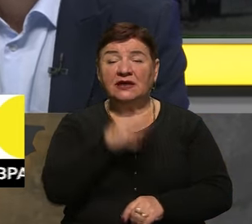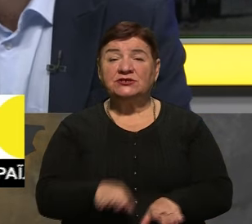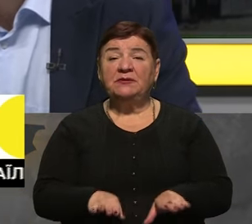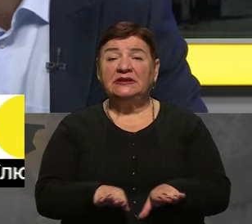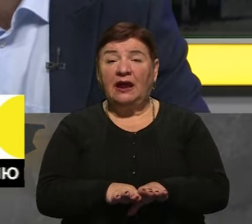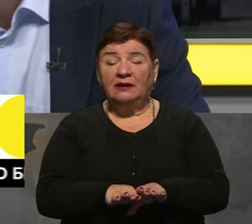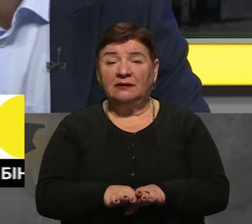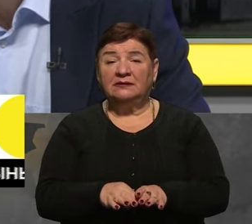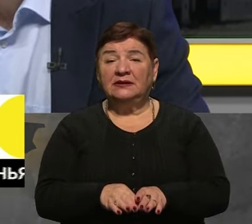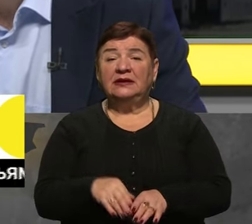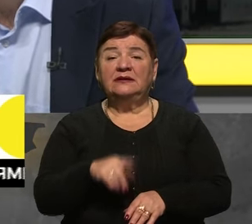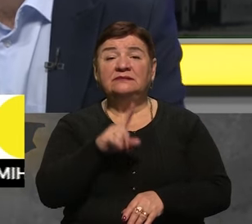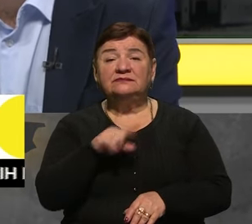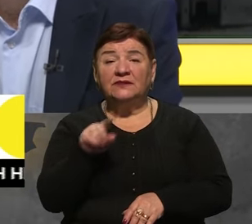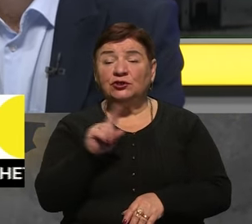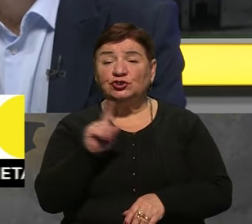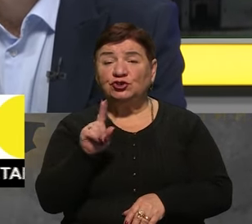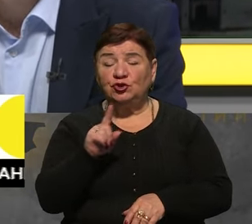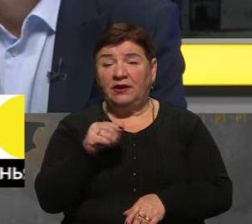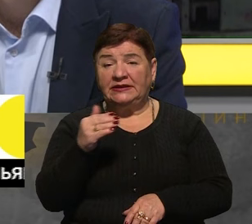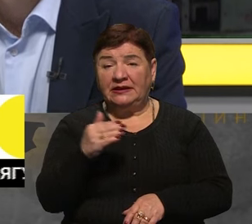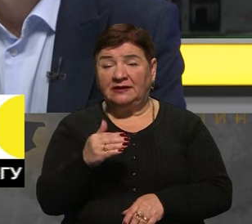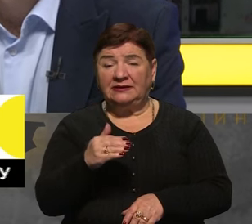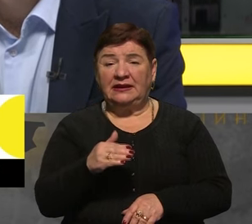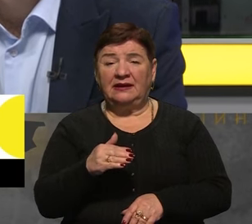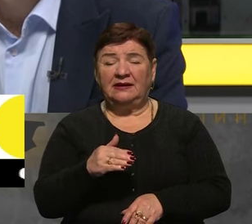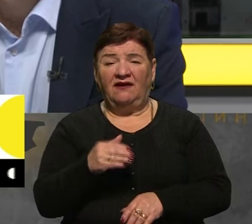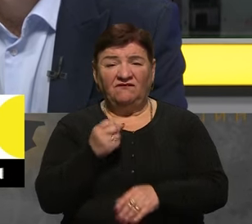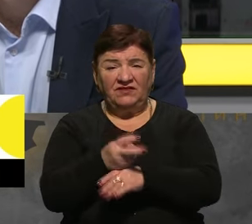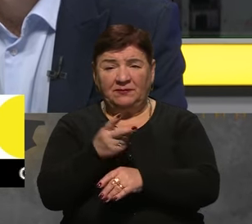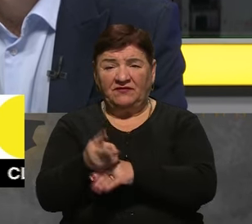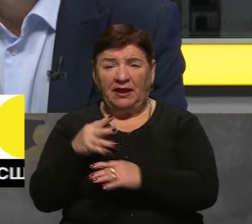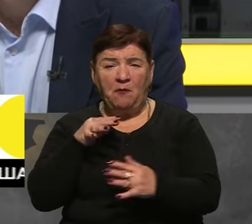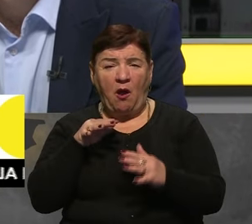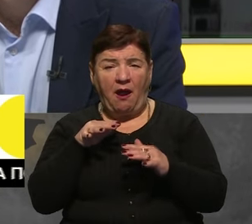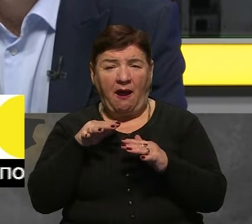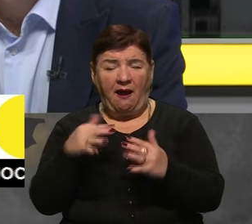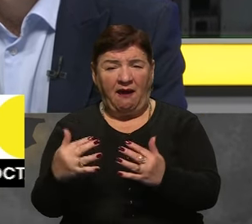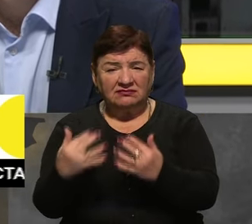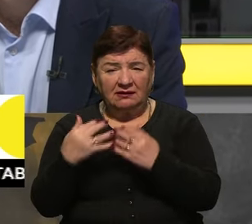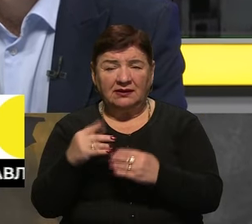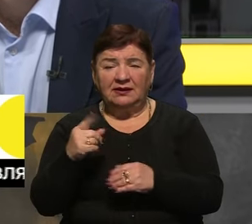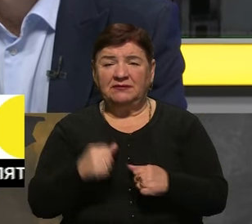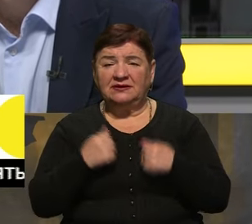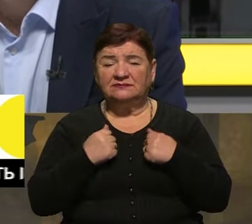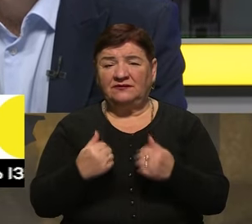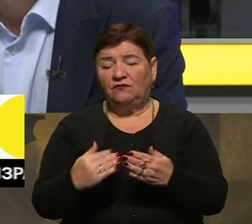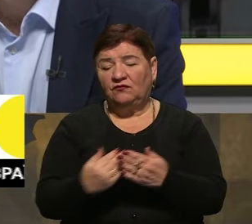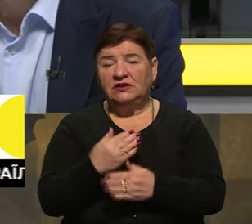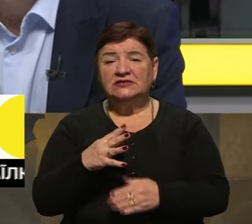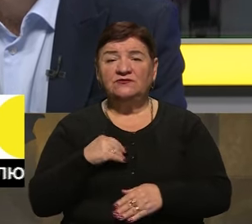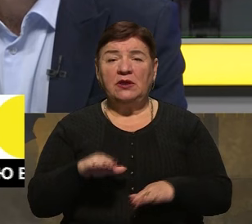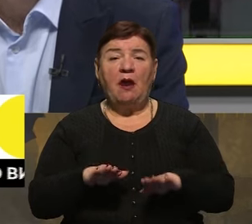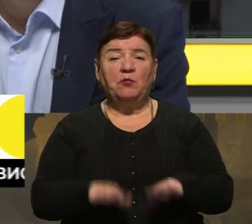більше акцент те, що відбуваємо їхні контратаки, які вони ходять постійно, намагаючись тяжко відновити свої